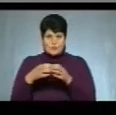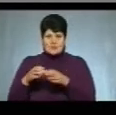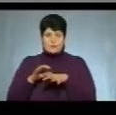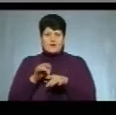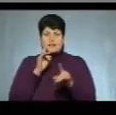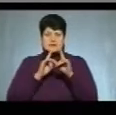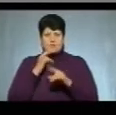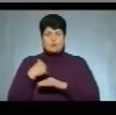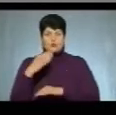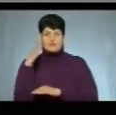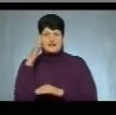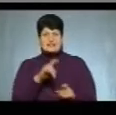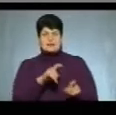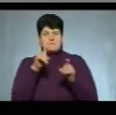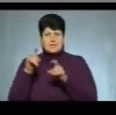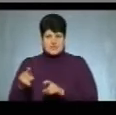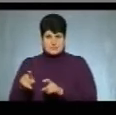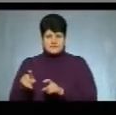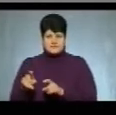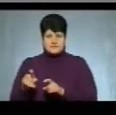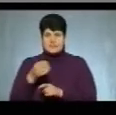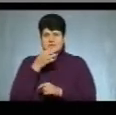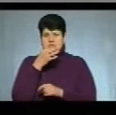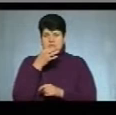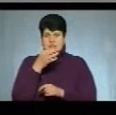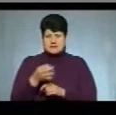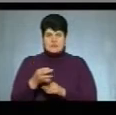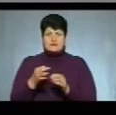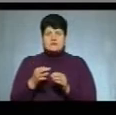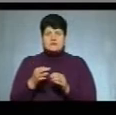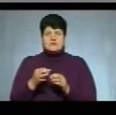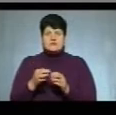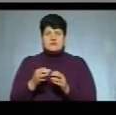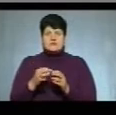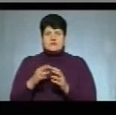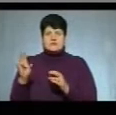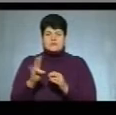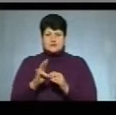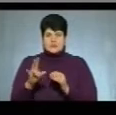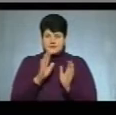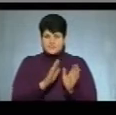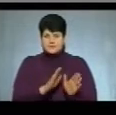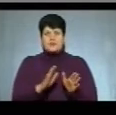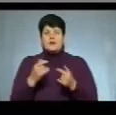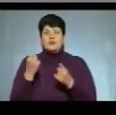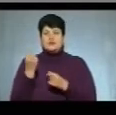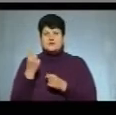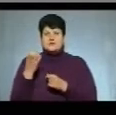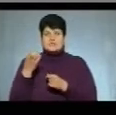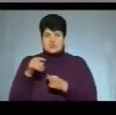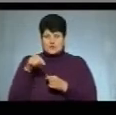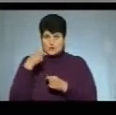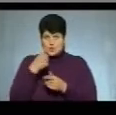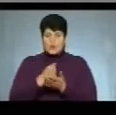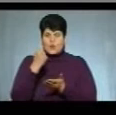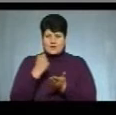збори і проголосували за перехід, повідомив настоятель храму села Трибухівці отець Степан Татарин. 11 січня цього року владика Нестор